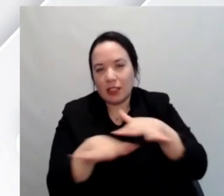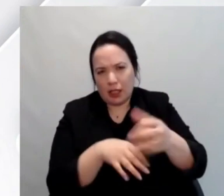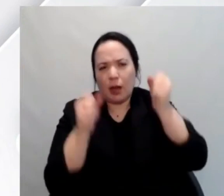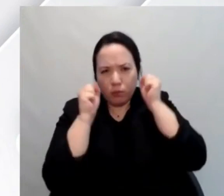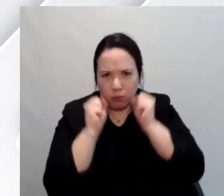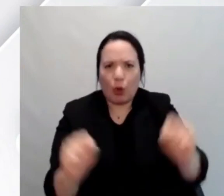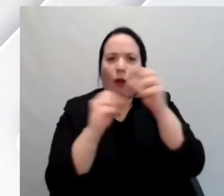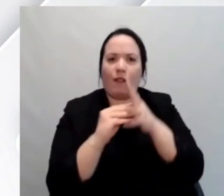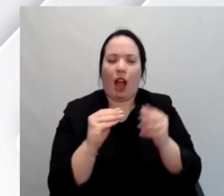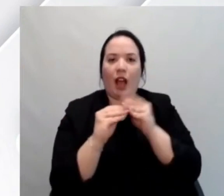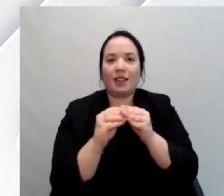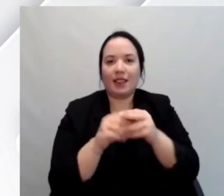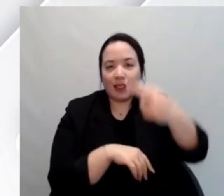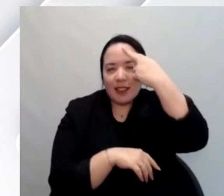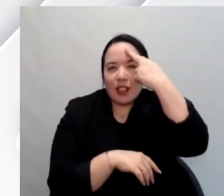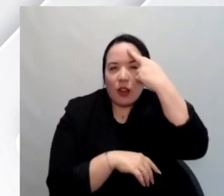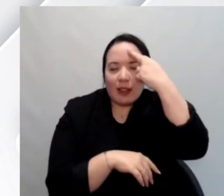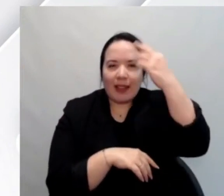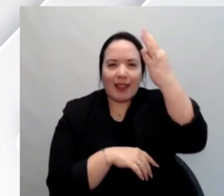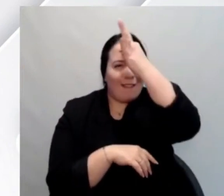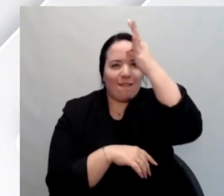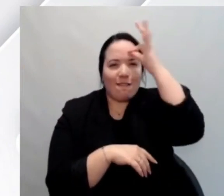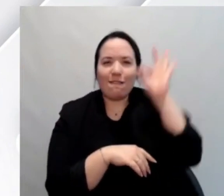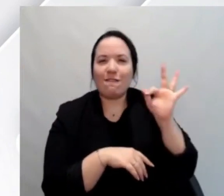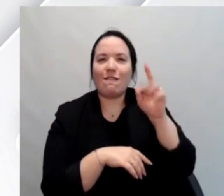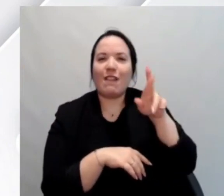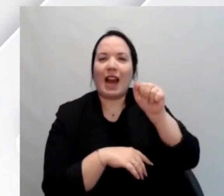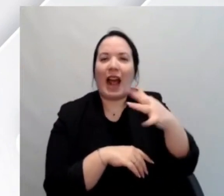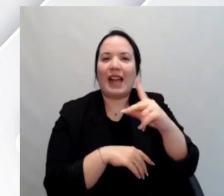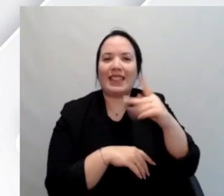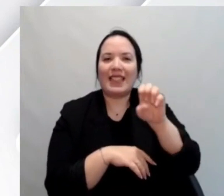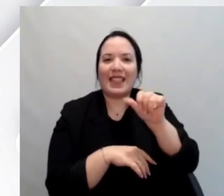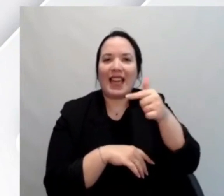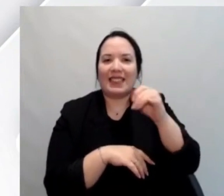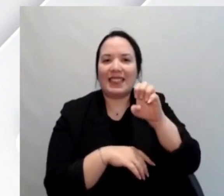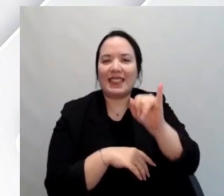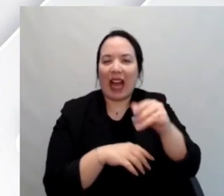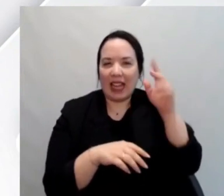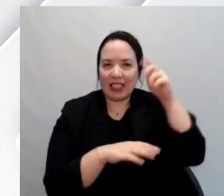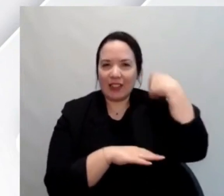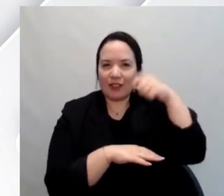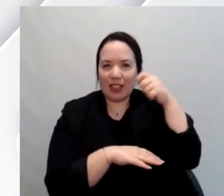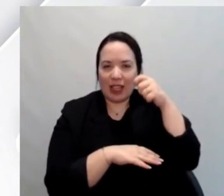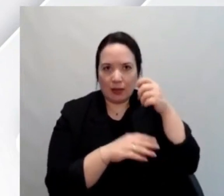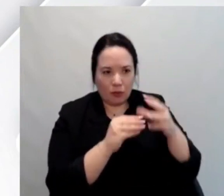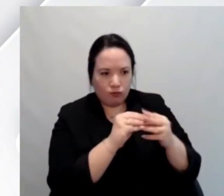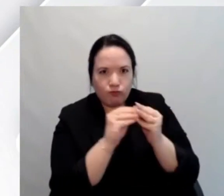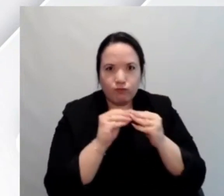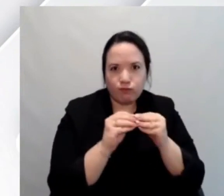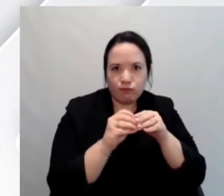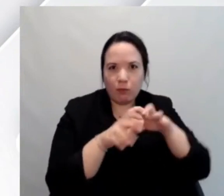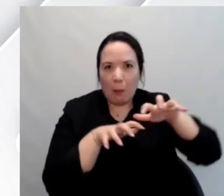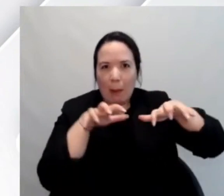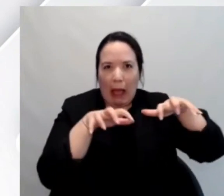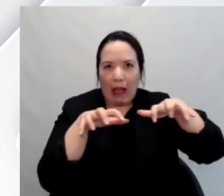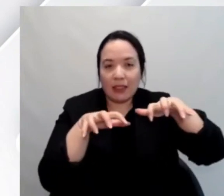Junior quando è riuscito a creare la bestia, diciamo, quella che veniva considerata la bestia ma che era effettivamente un